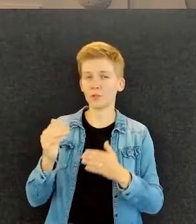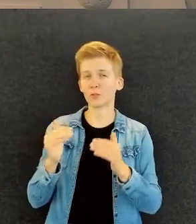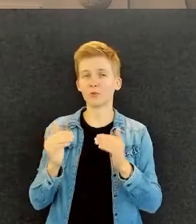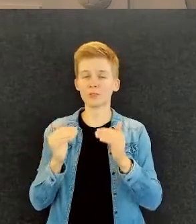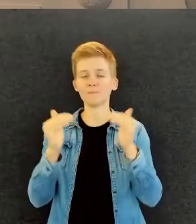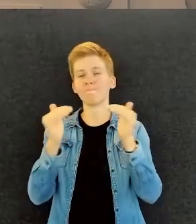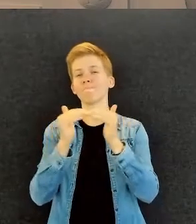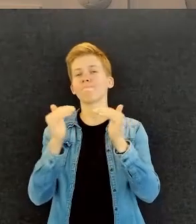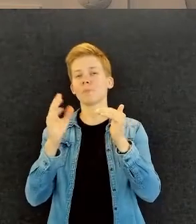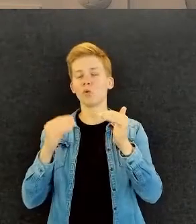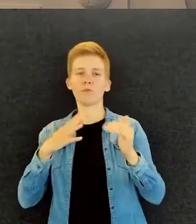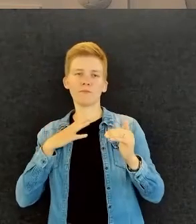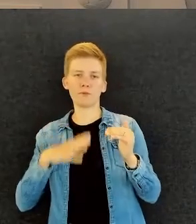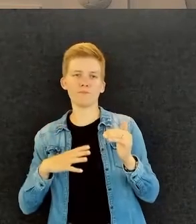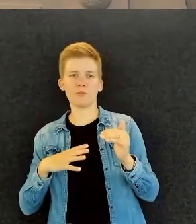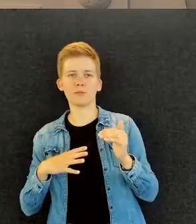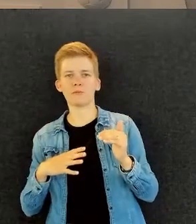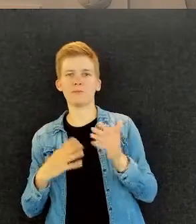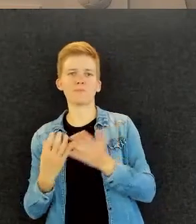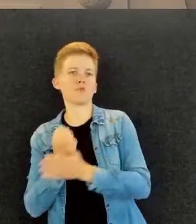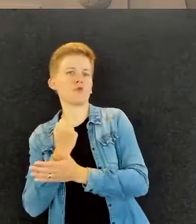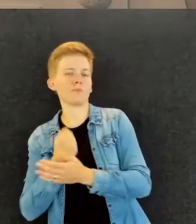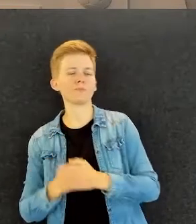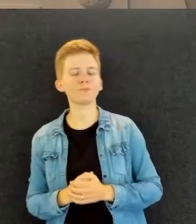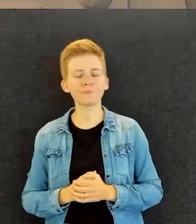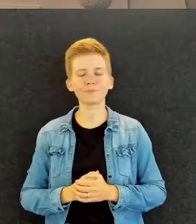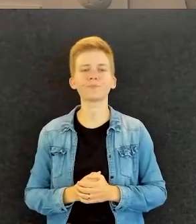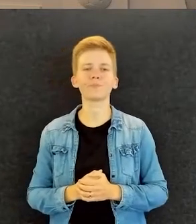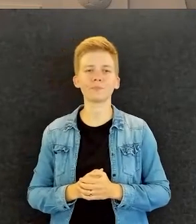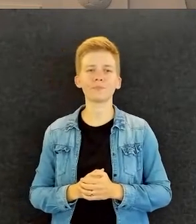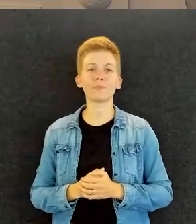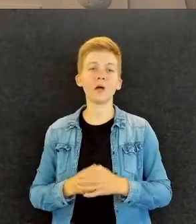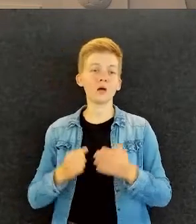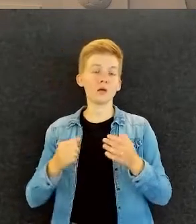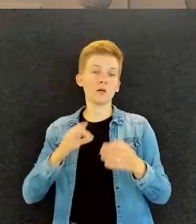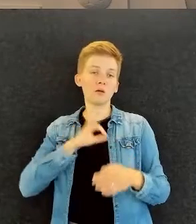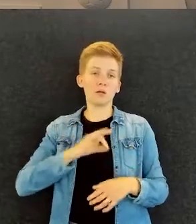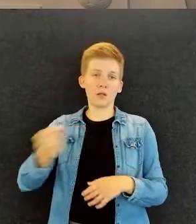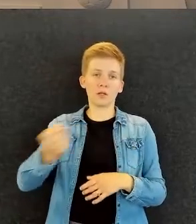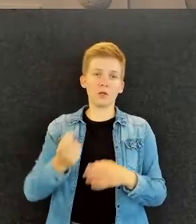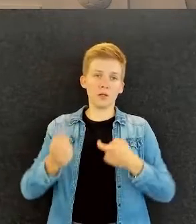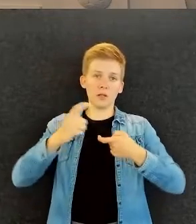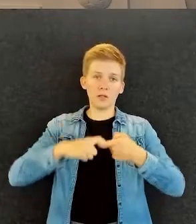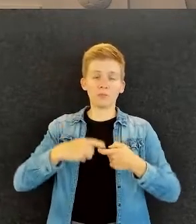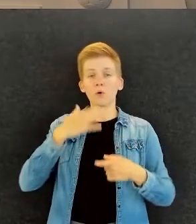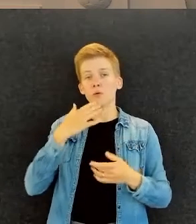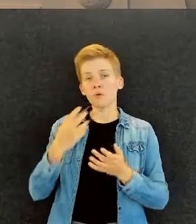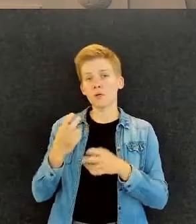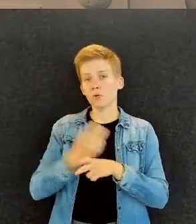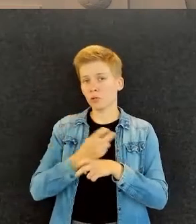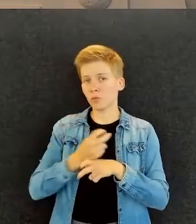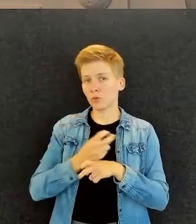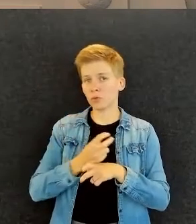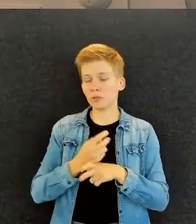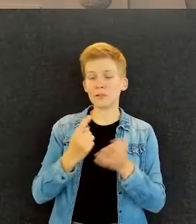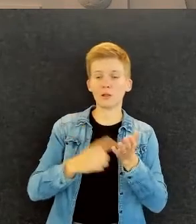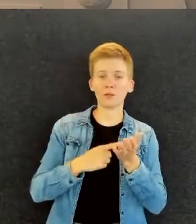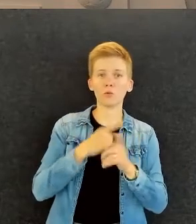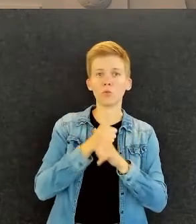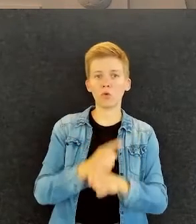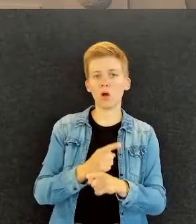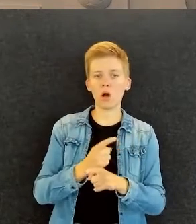Tähän rekrytointiin liittyen meillä on myös hyviä kokemuksia siitä, että haastattelussa on mukana itse vammainen henkilö,